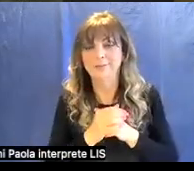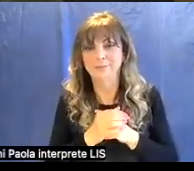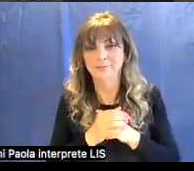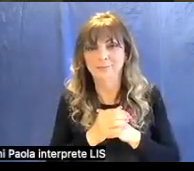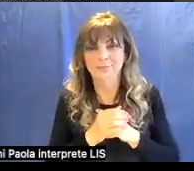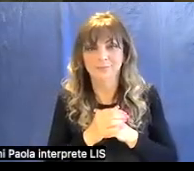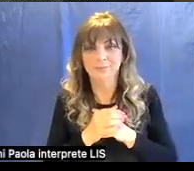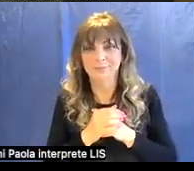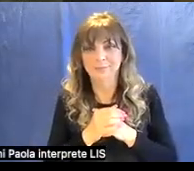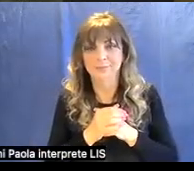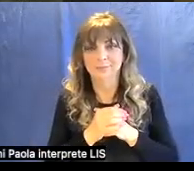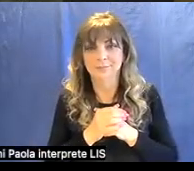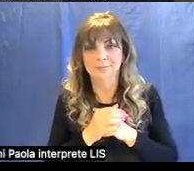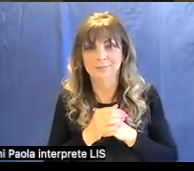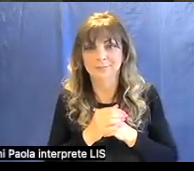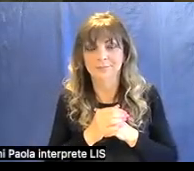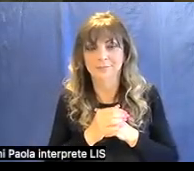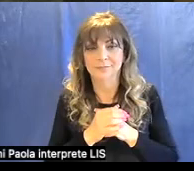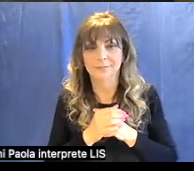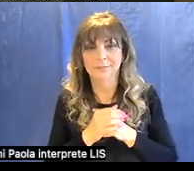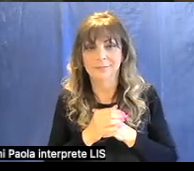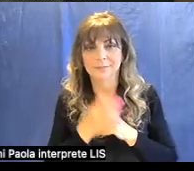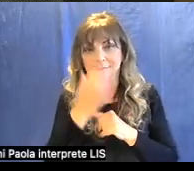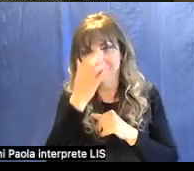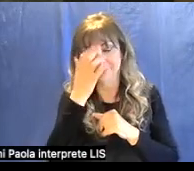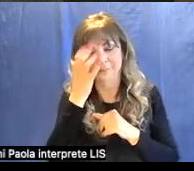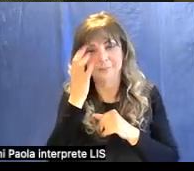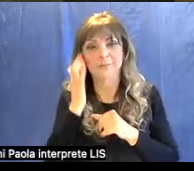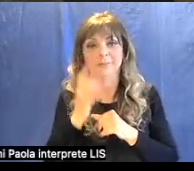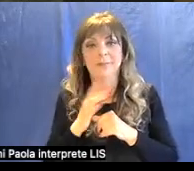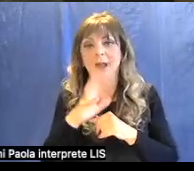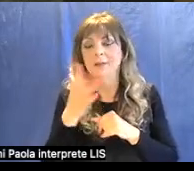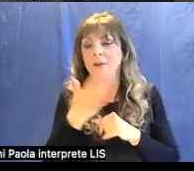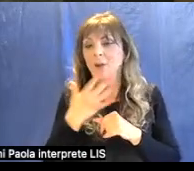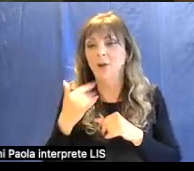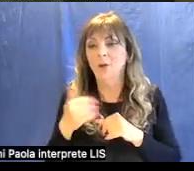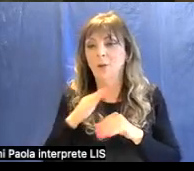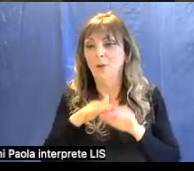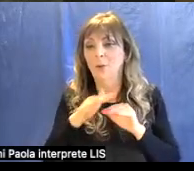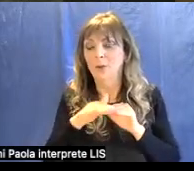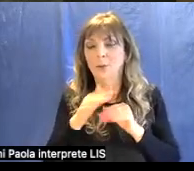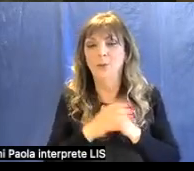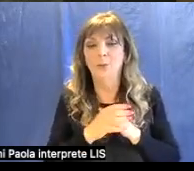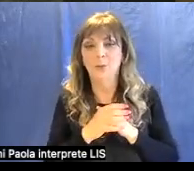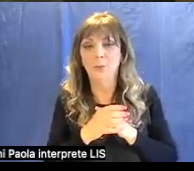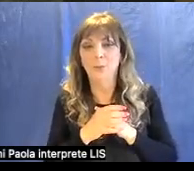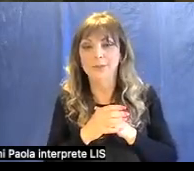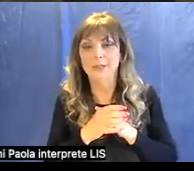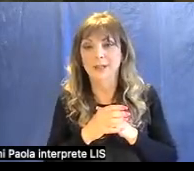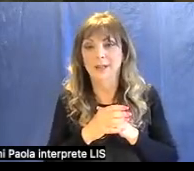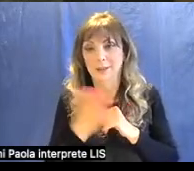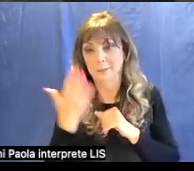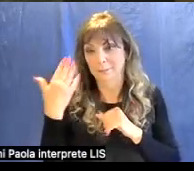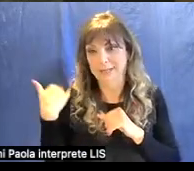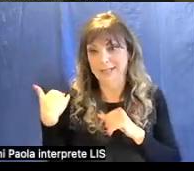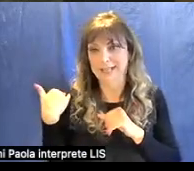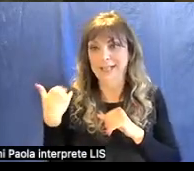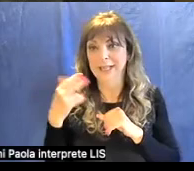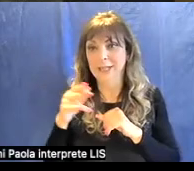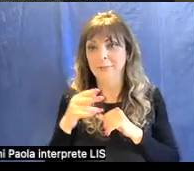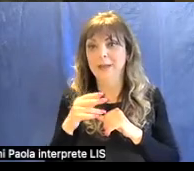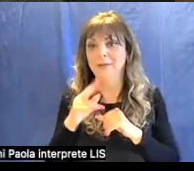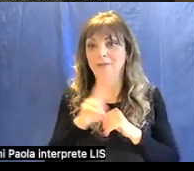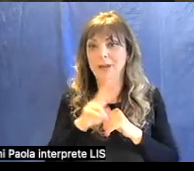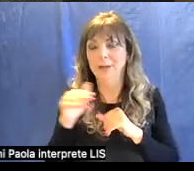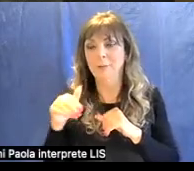ecco allora benissimo altri colori utilizzati ne ha parlato anni moggi